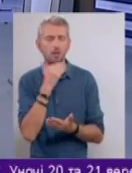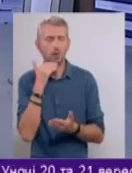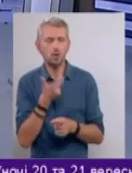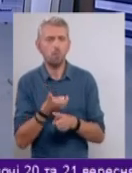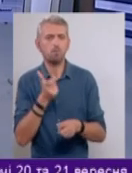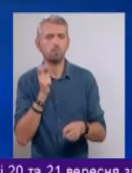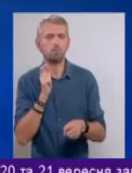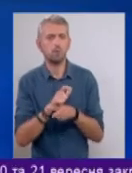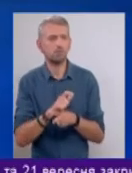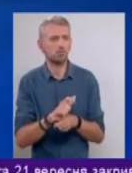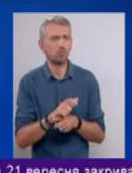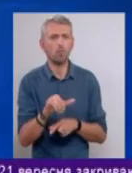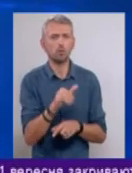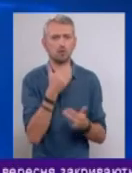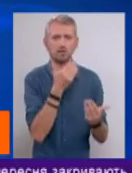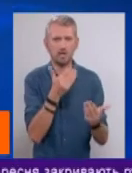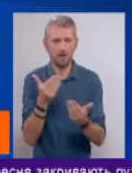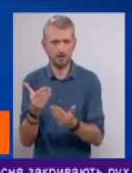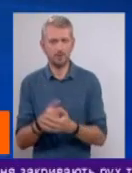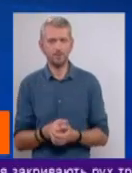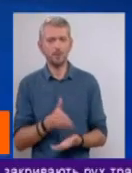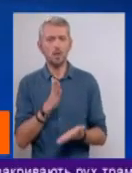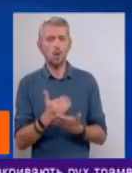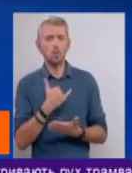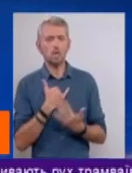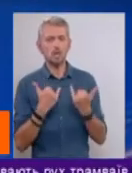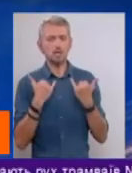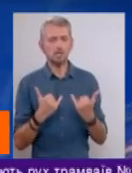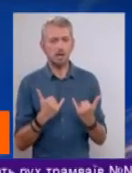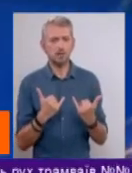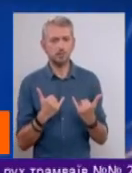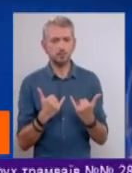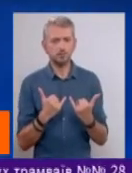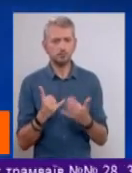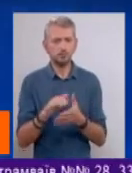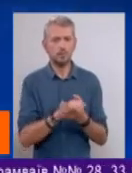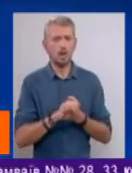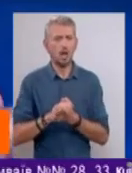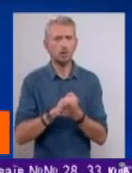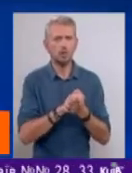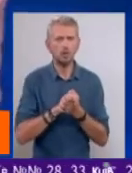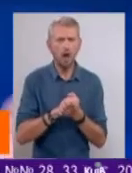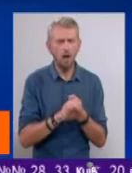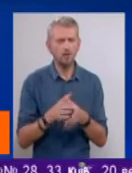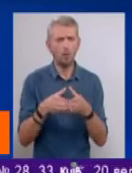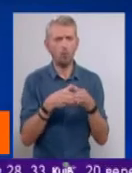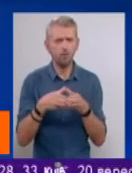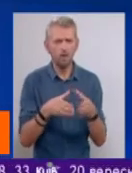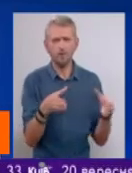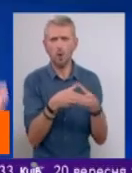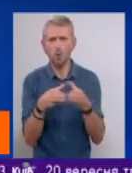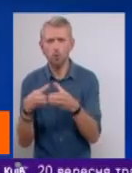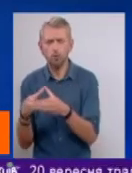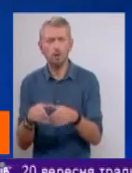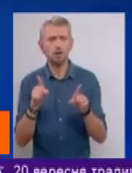більше коло звертатися, куди. Є у нас зараз асоціації, об'єднання, групи, і